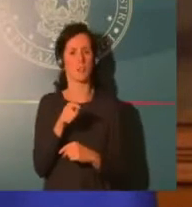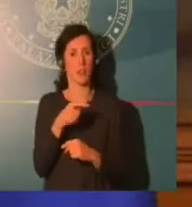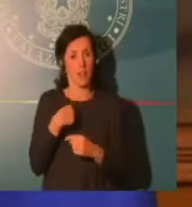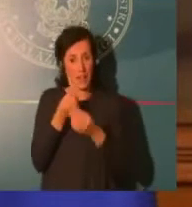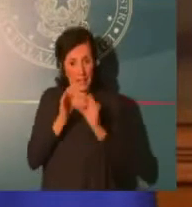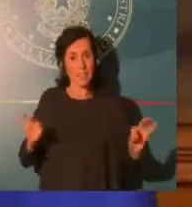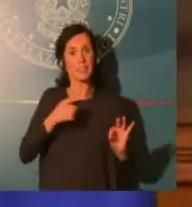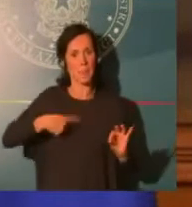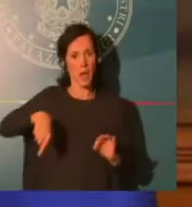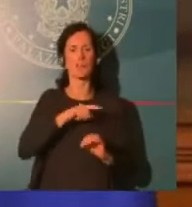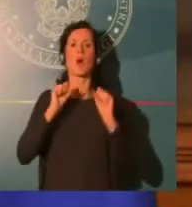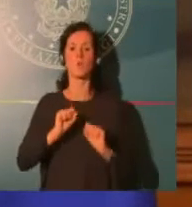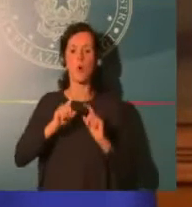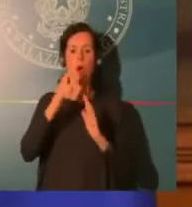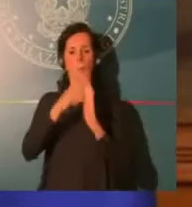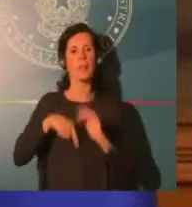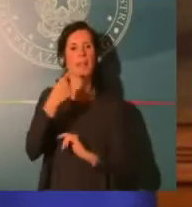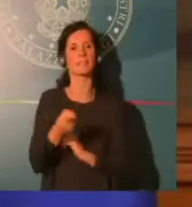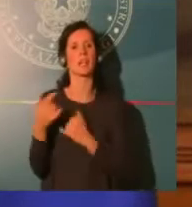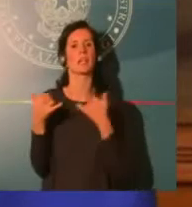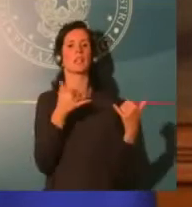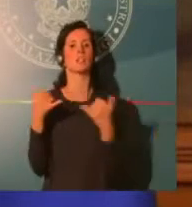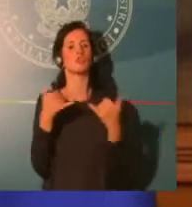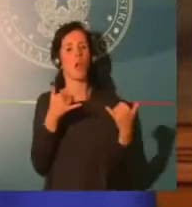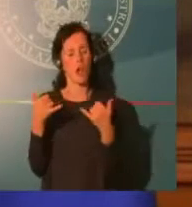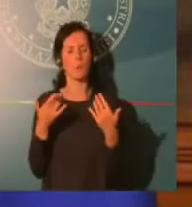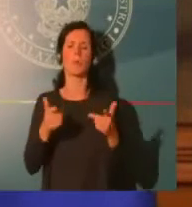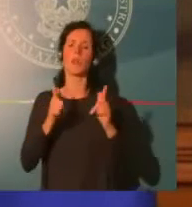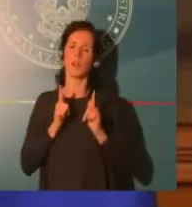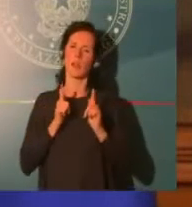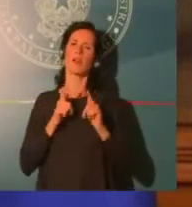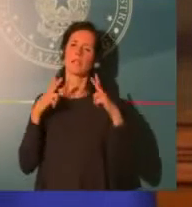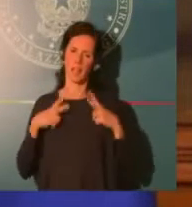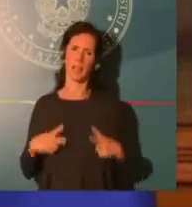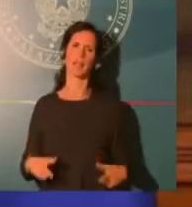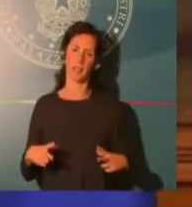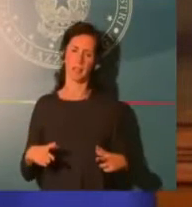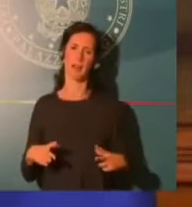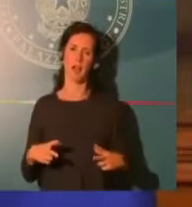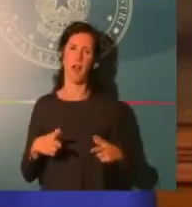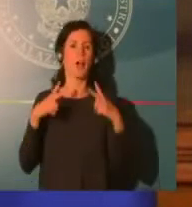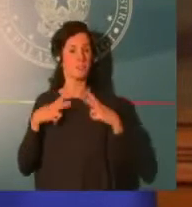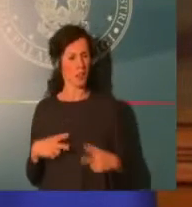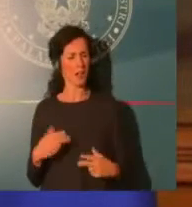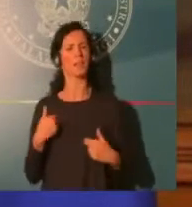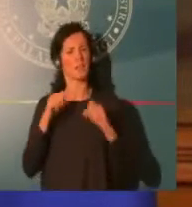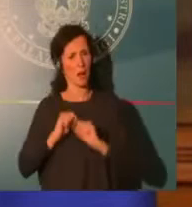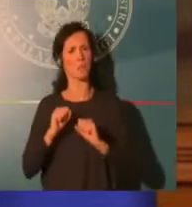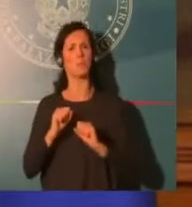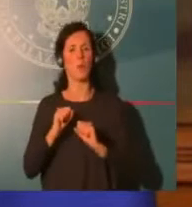senza avere un sistema sanitario sotto stress e allo stremo. In caso contrario,